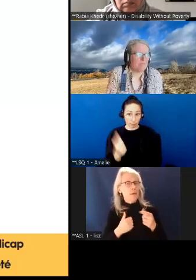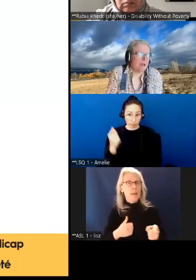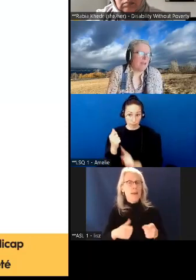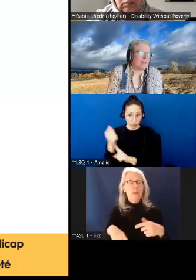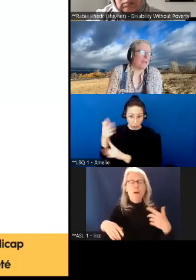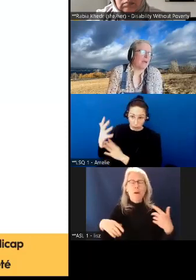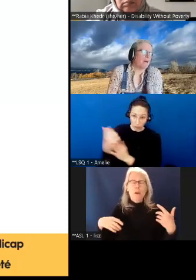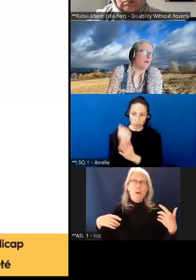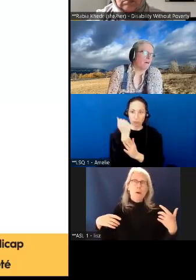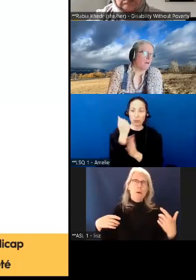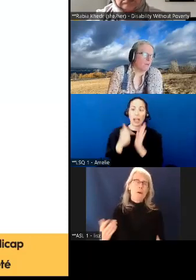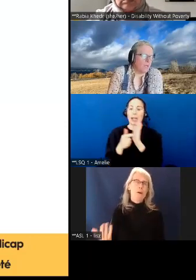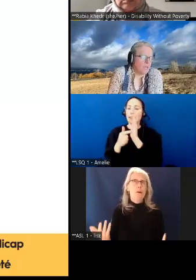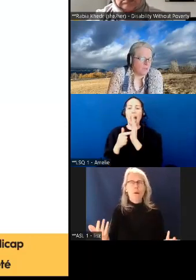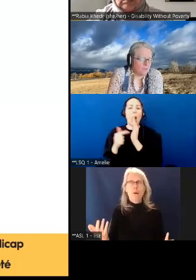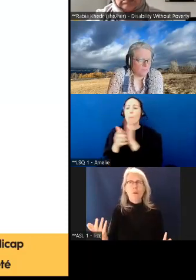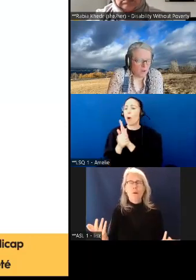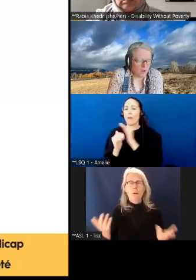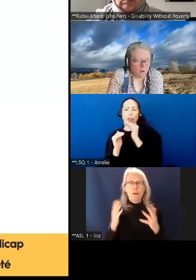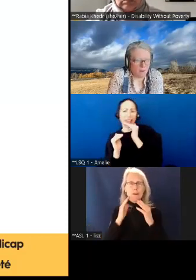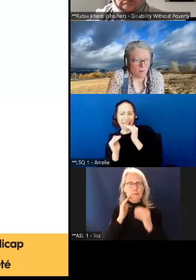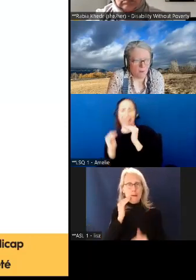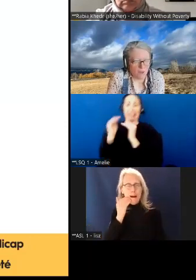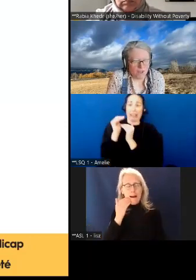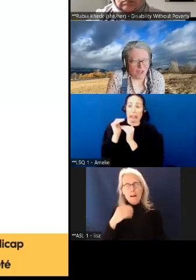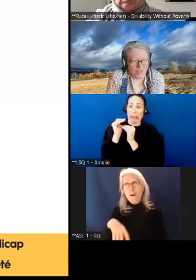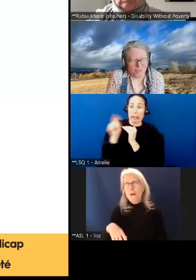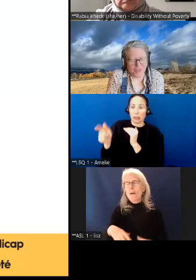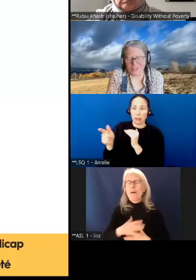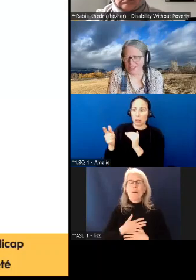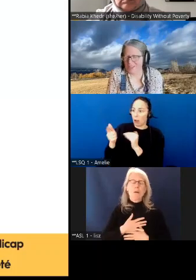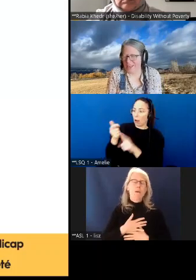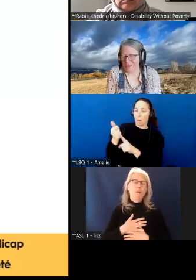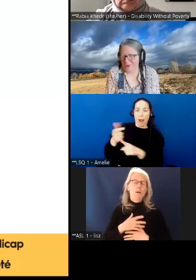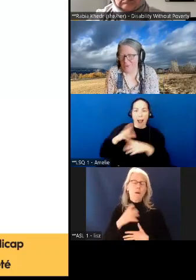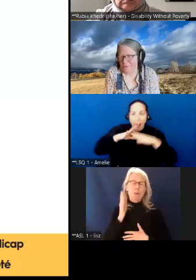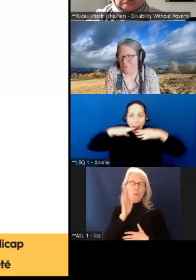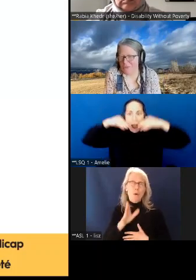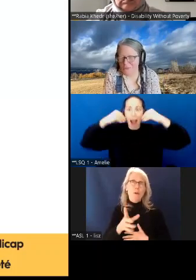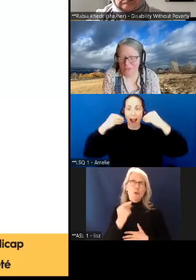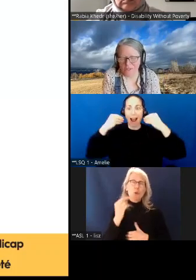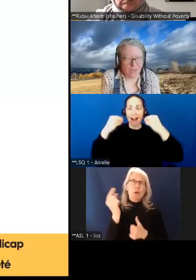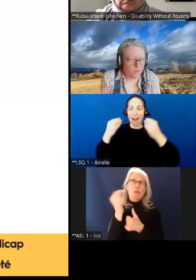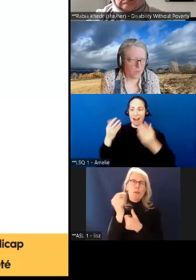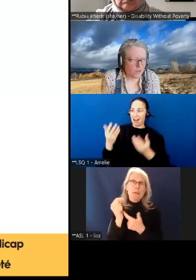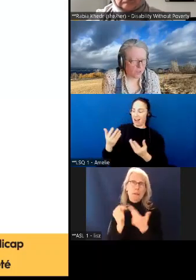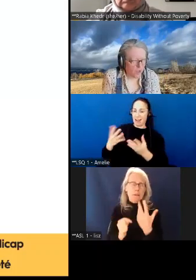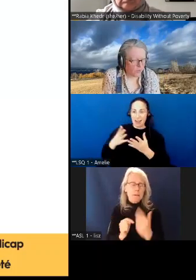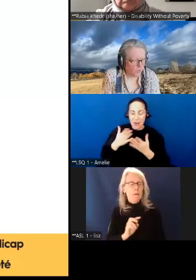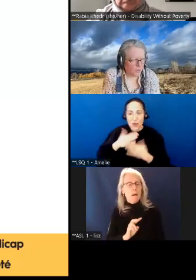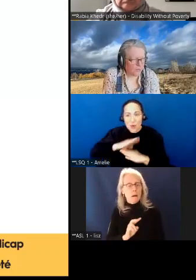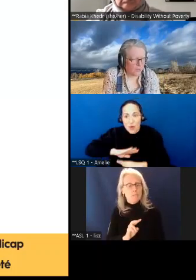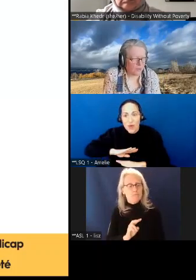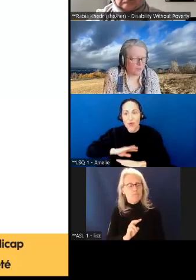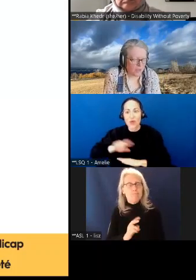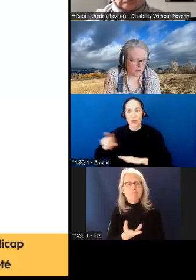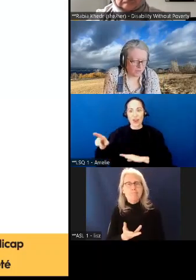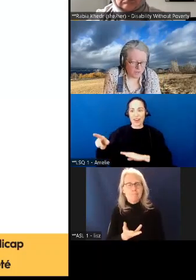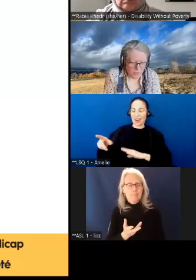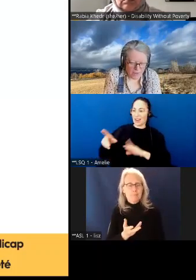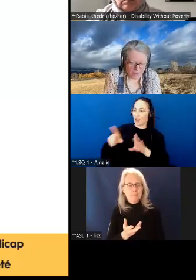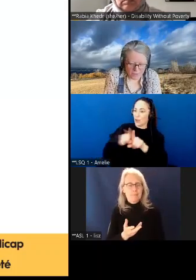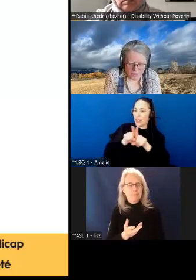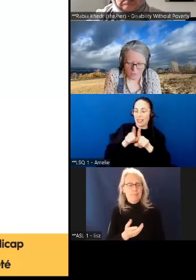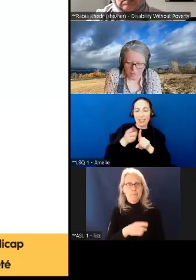au-dessus du seuil de la pauvreté, il y avait des grands sourires, beaucoup de soulagement et les